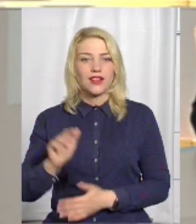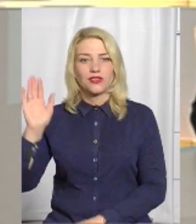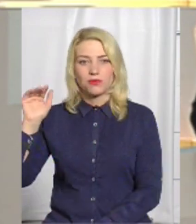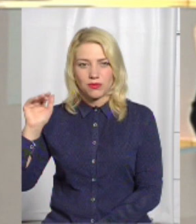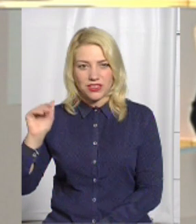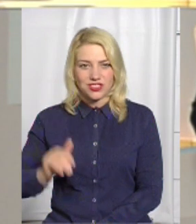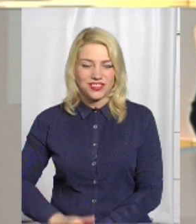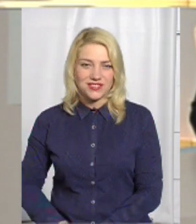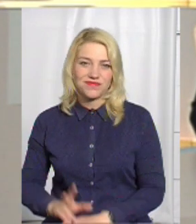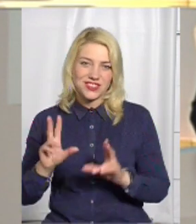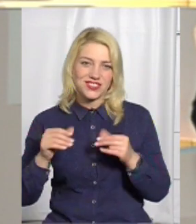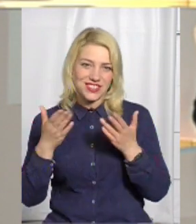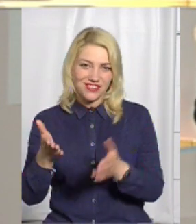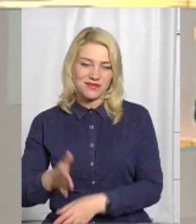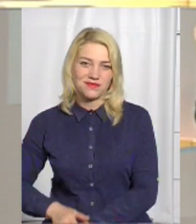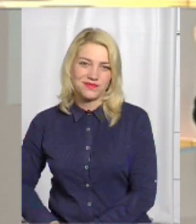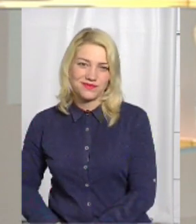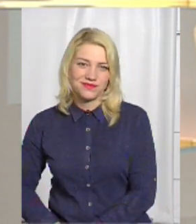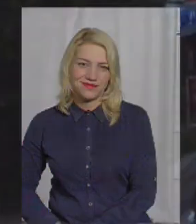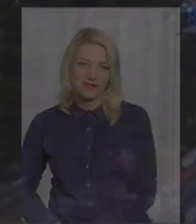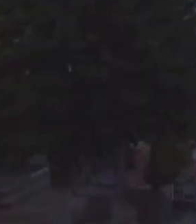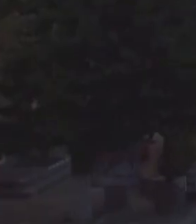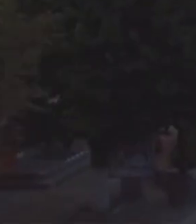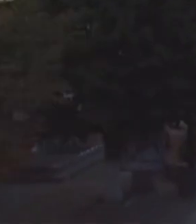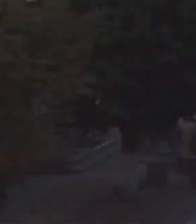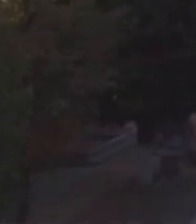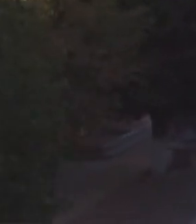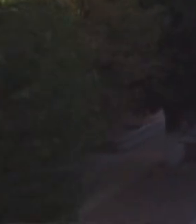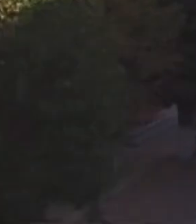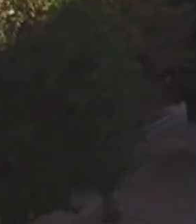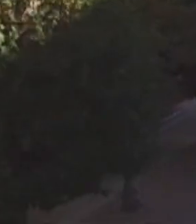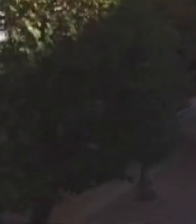До побачення. Хай щастить. Дякую.